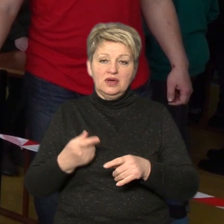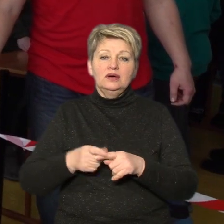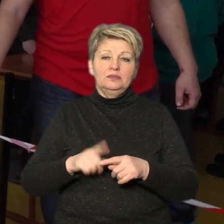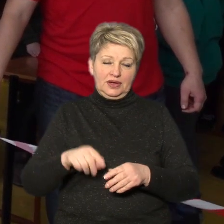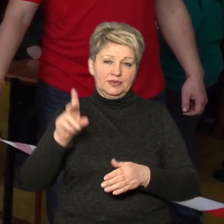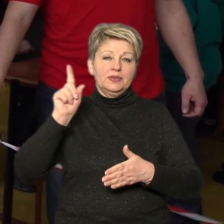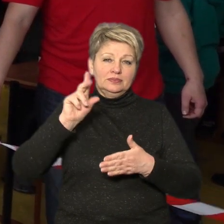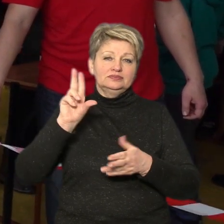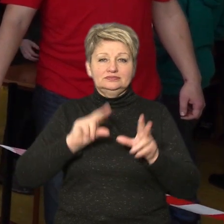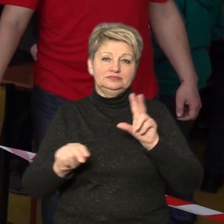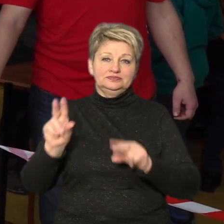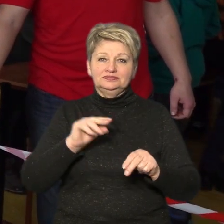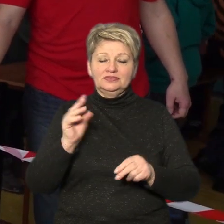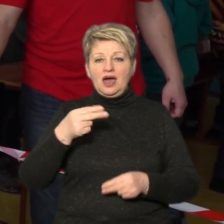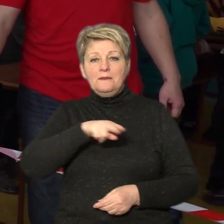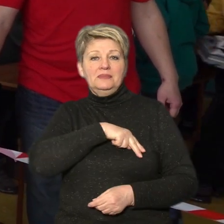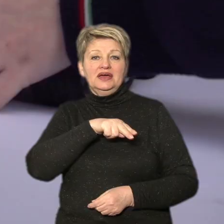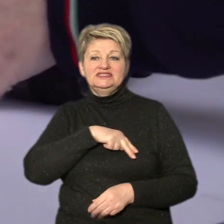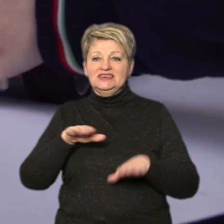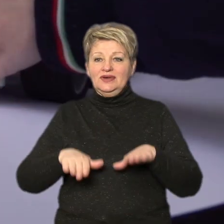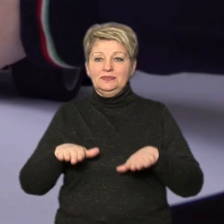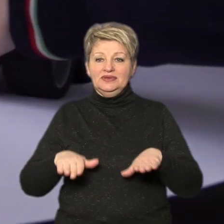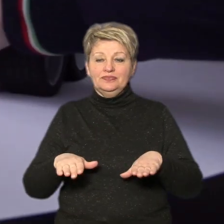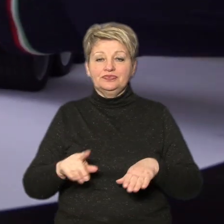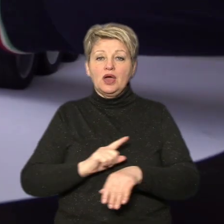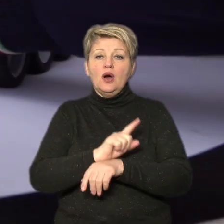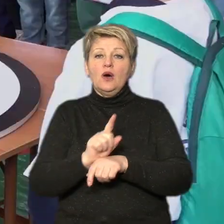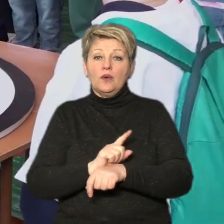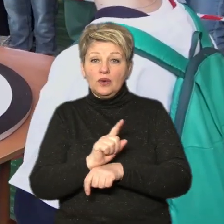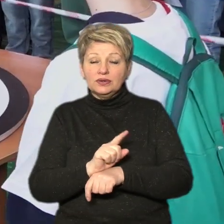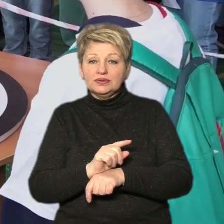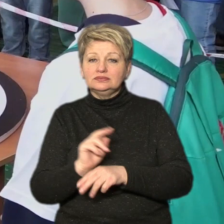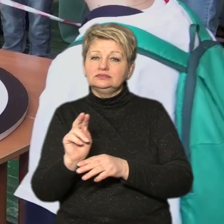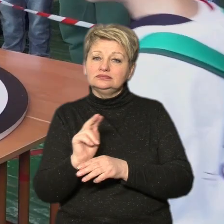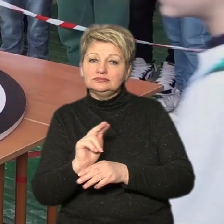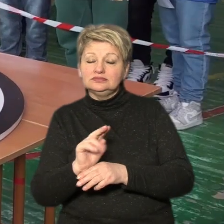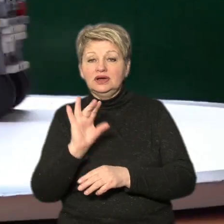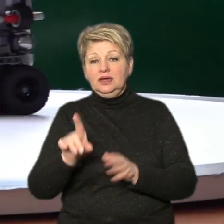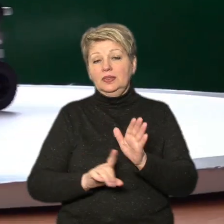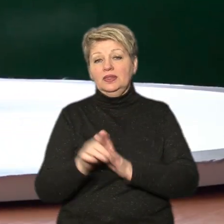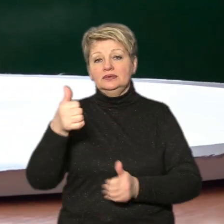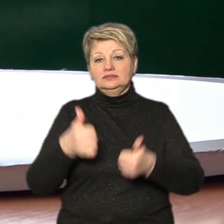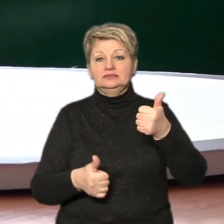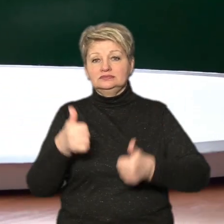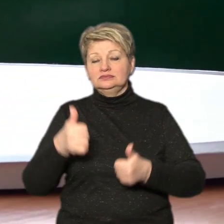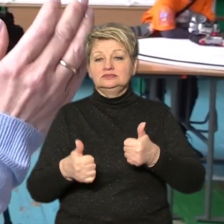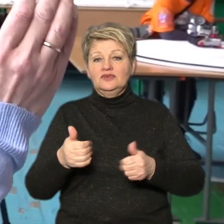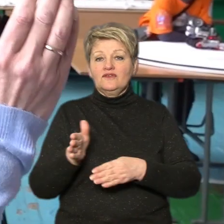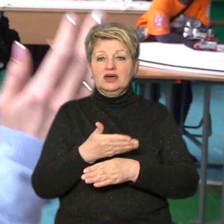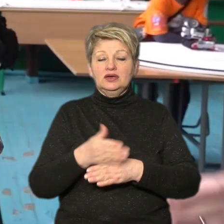дуже позитивно, я настроєний, я впевнений, що я переможу. Година налаштувань, і учні починають змагатися в категорії Сумо.